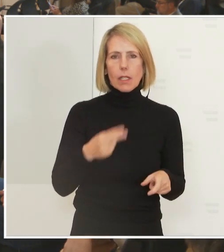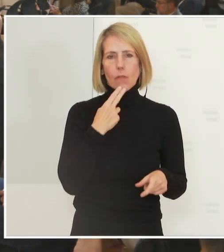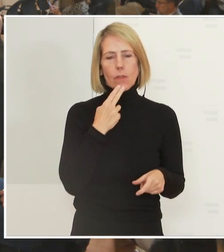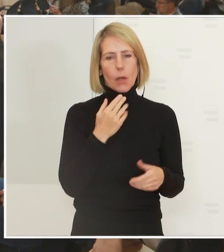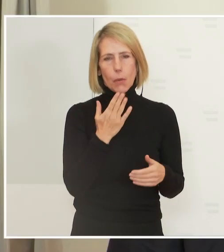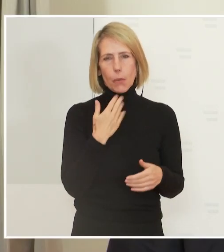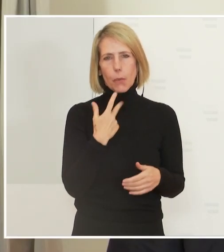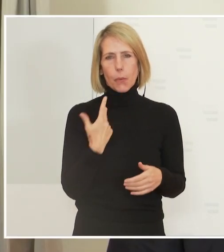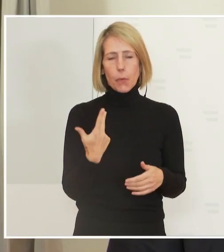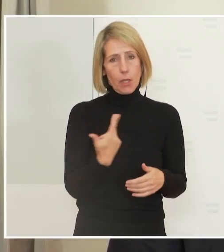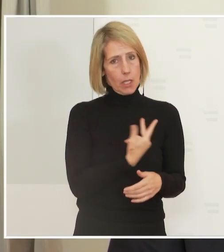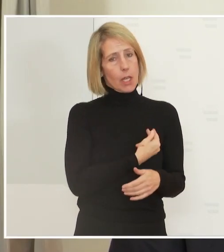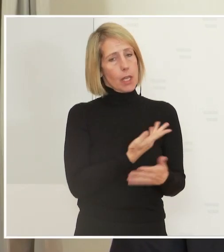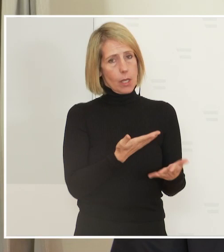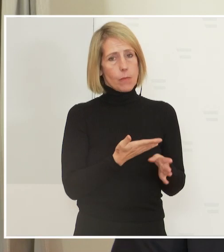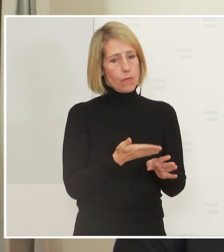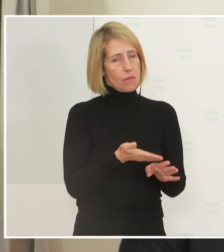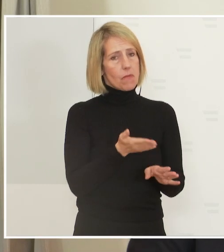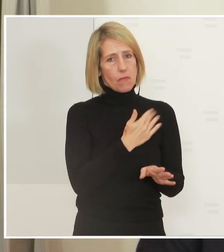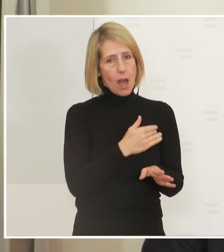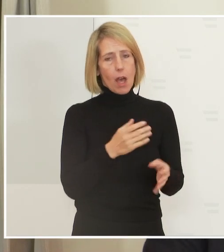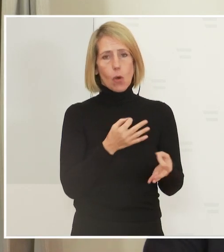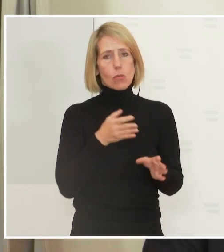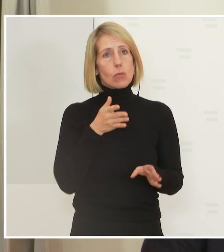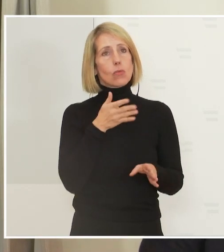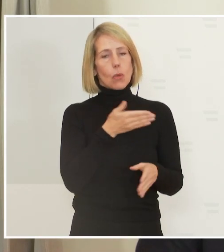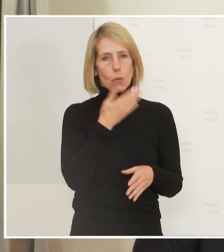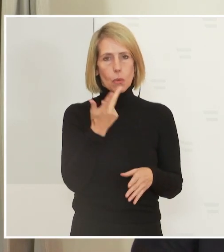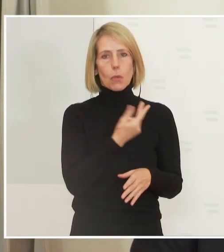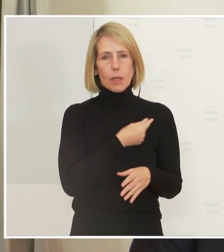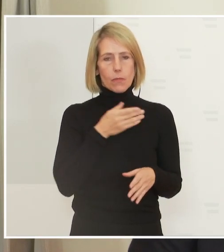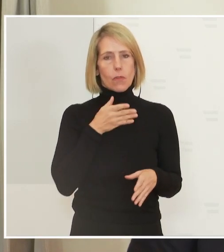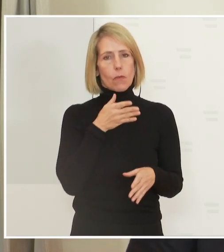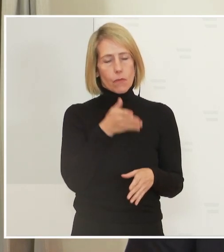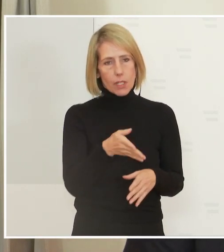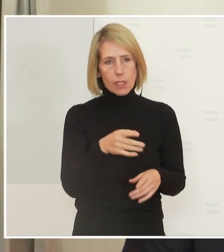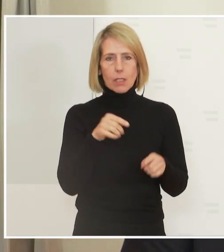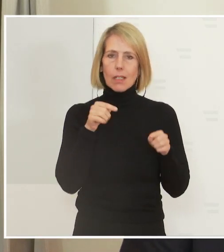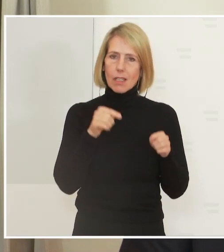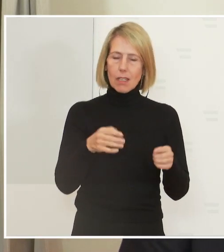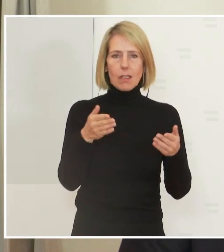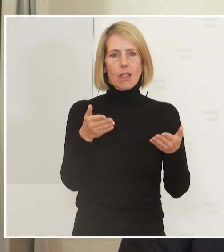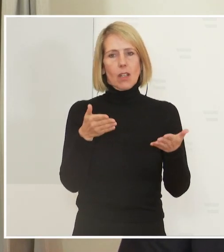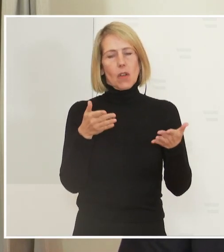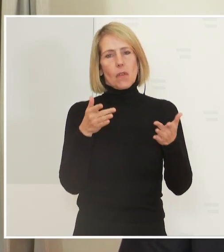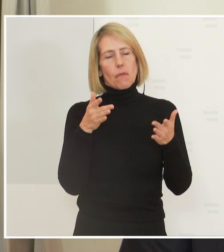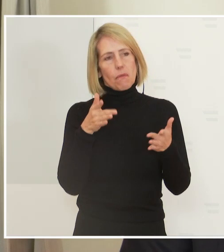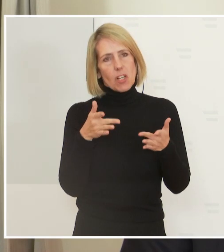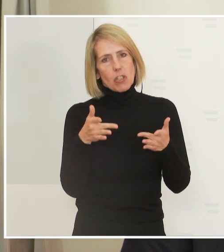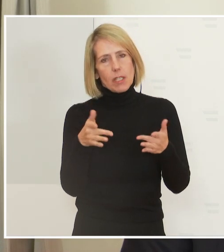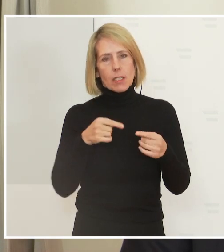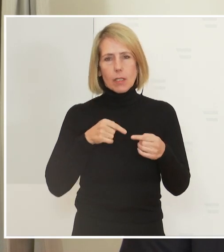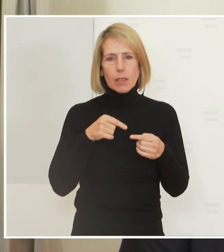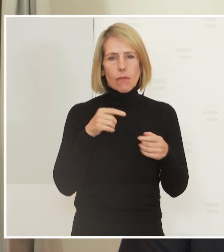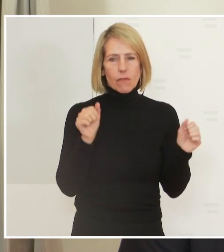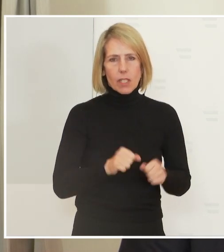ließen oder die sich in der Zukunft nicht impfen lassen, in diesem Winter bis in den nächsten Frühjahr